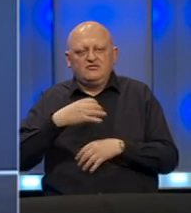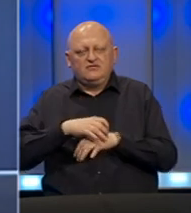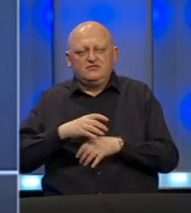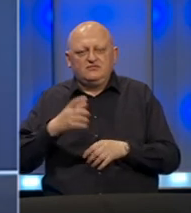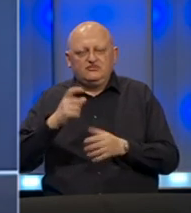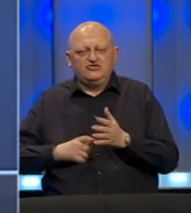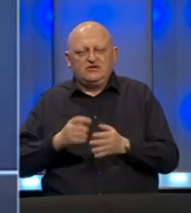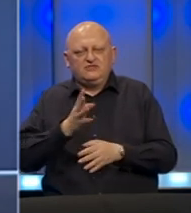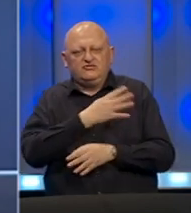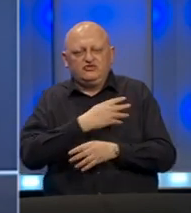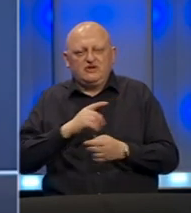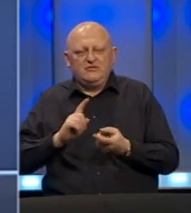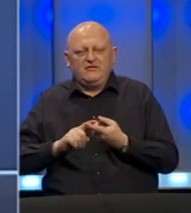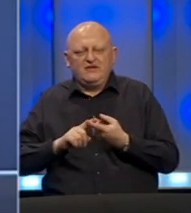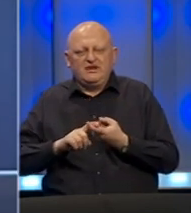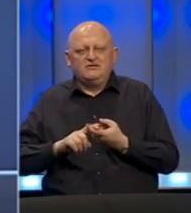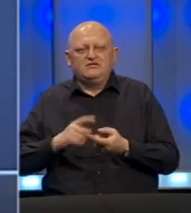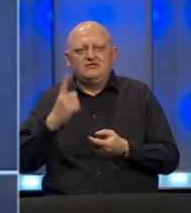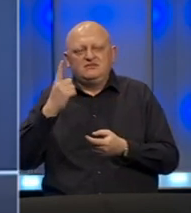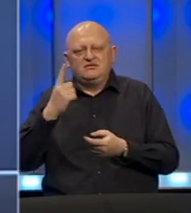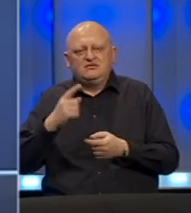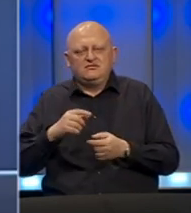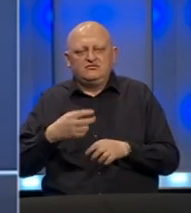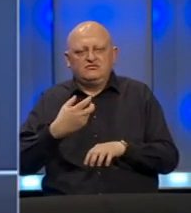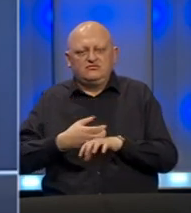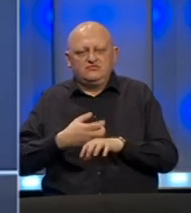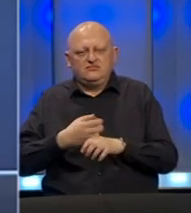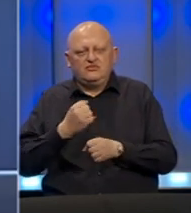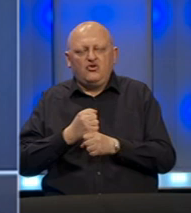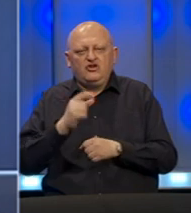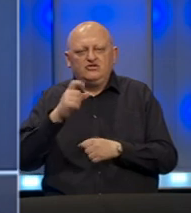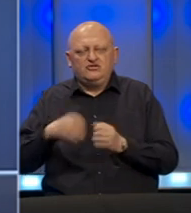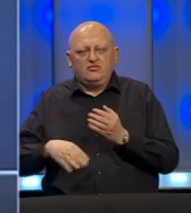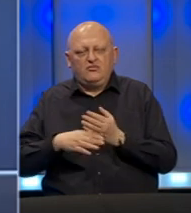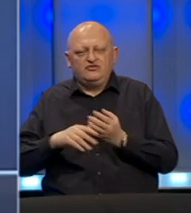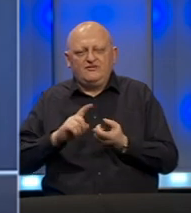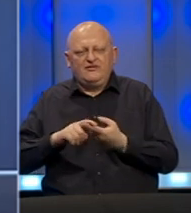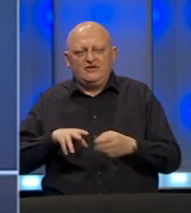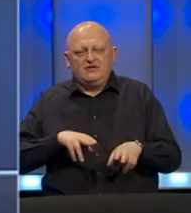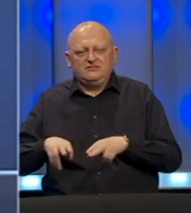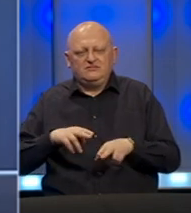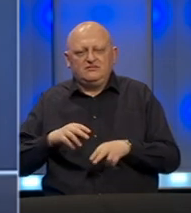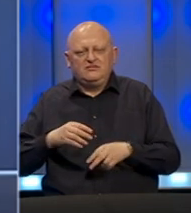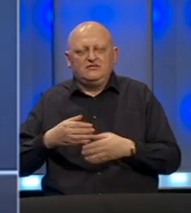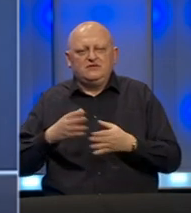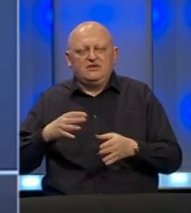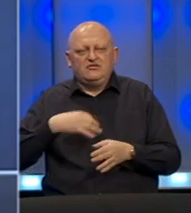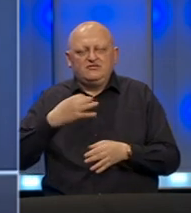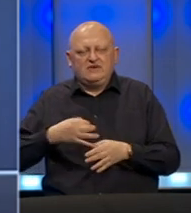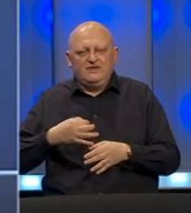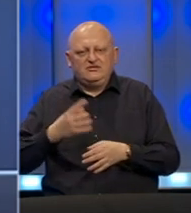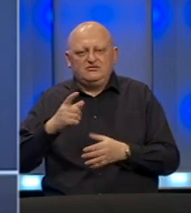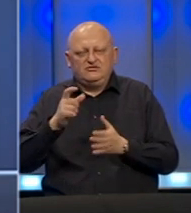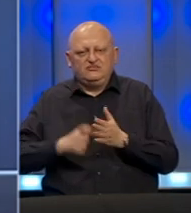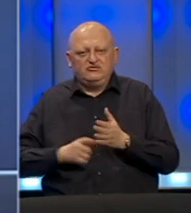kriznog štaba civilne zaštite Federacije Bosne i Hercegovine i primarijus dr. Goran Čerkez, pomoćnik Federalnog ministra za javno zdravlje i član